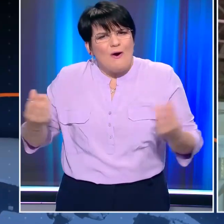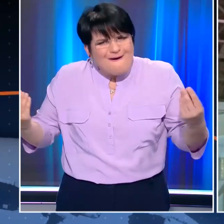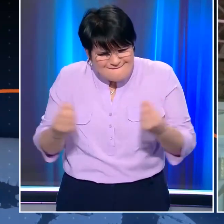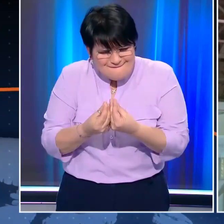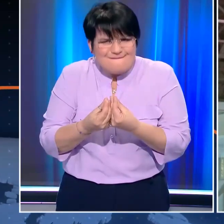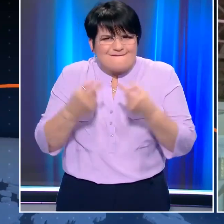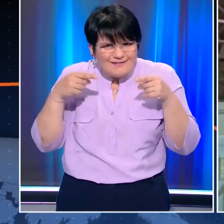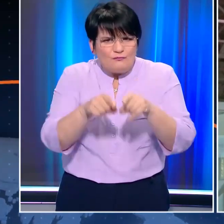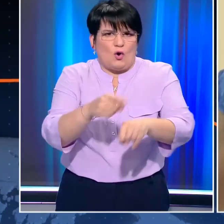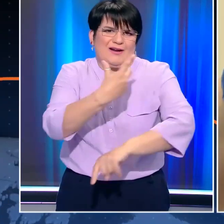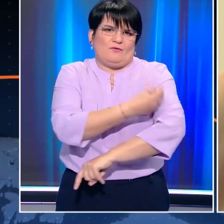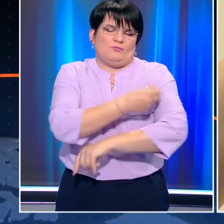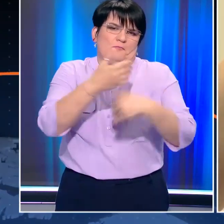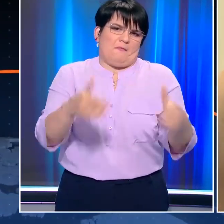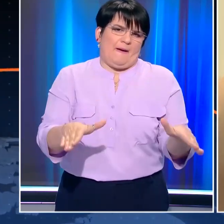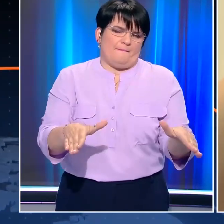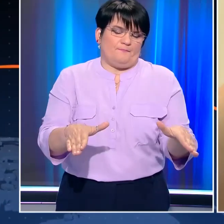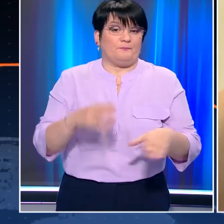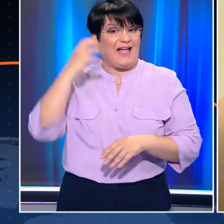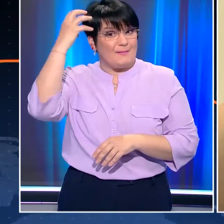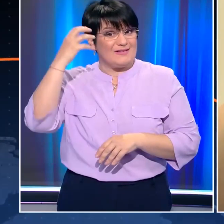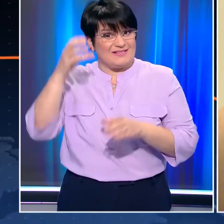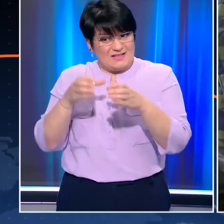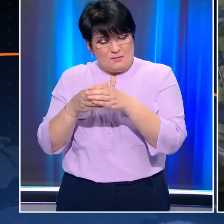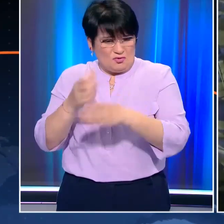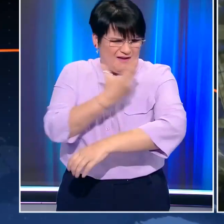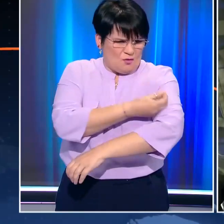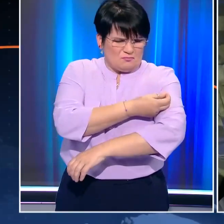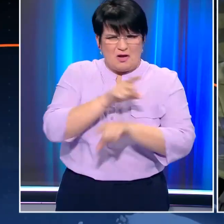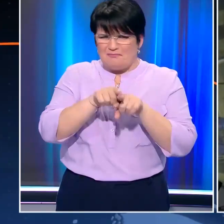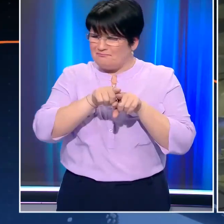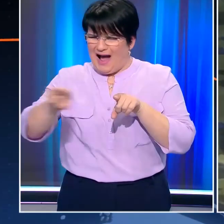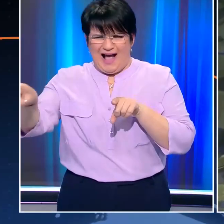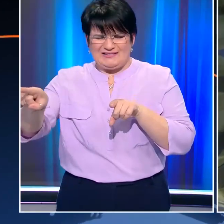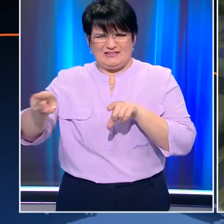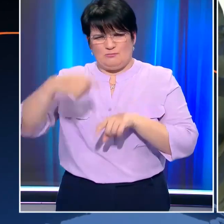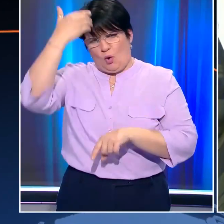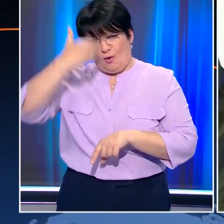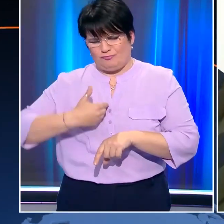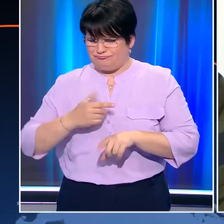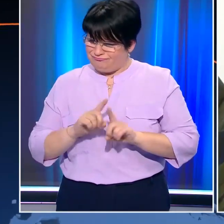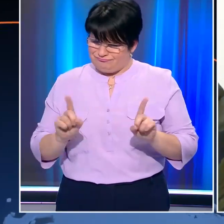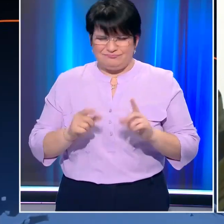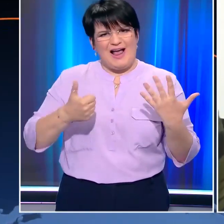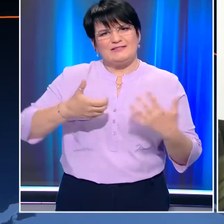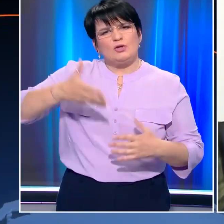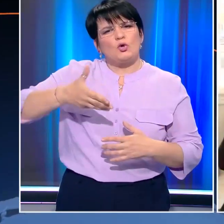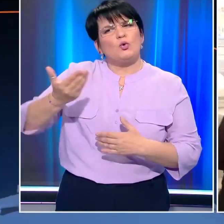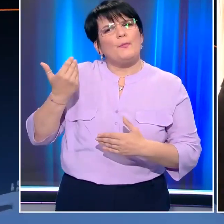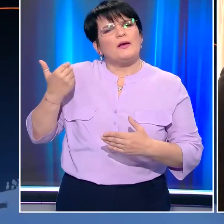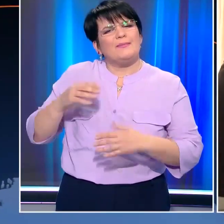χρονικά με τον εμβολιασμό του. Οι επιστήμονες εκτιμούν ότι ο εμβολιασμός δεν σχετίζεται με το ισχυμικό επεισόδιο, καθώς ο 60χρονος έχει